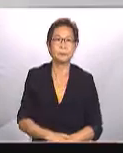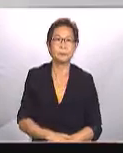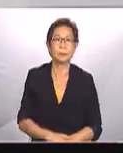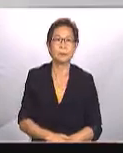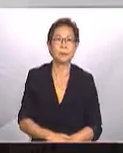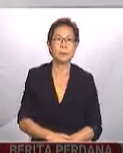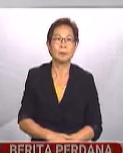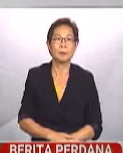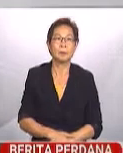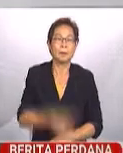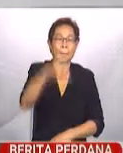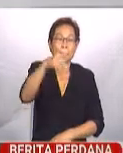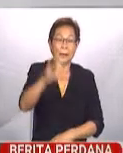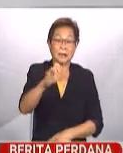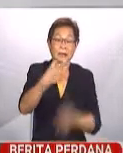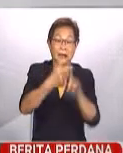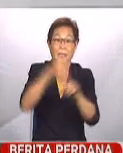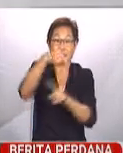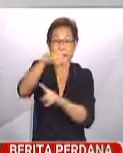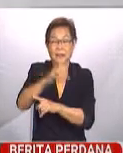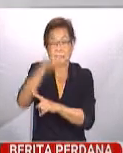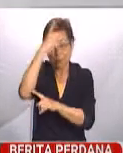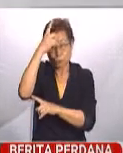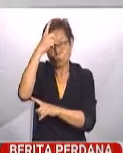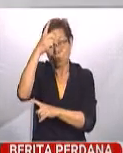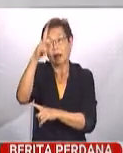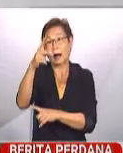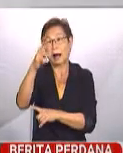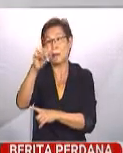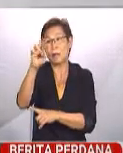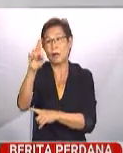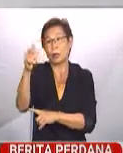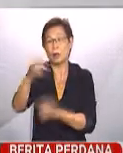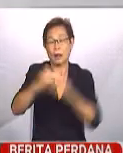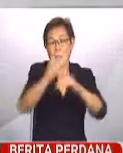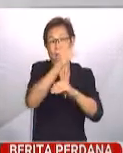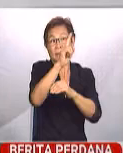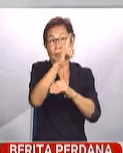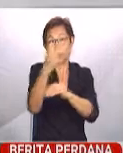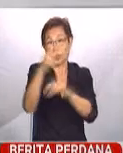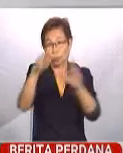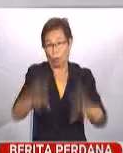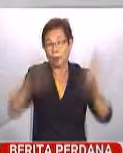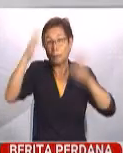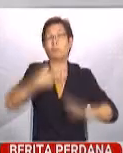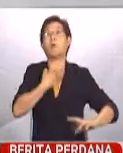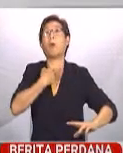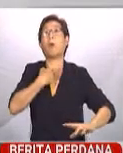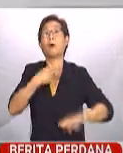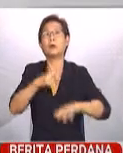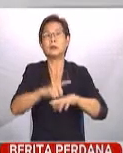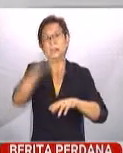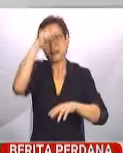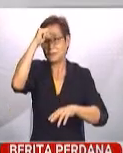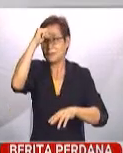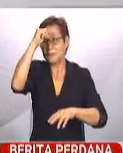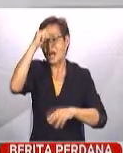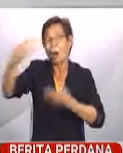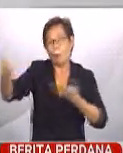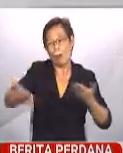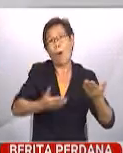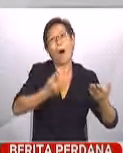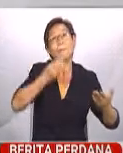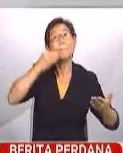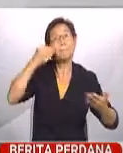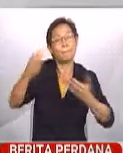Pada sudang media itu juga, Dato' Kamarudin memaklumkan lebih seribu rakyat Malaysia yang terkandas di India pula akan dibawa